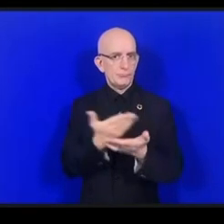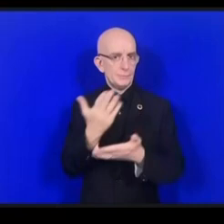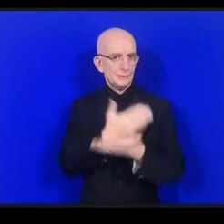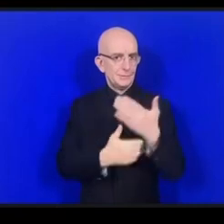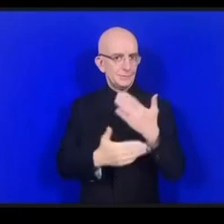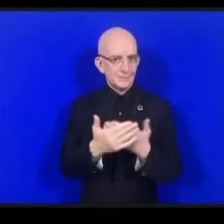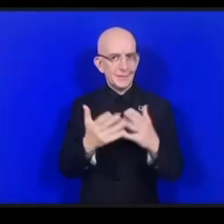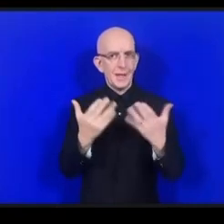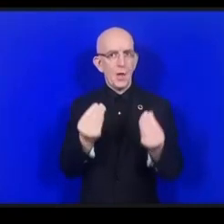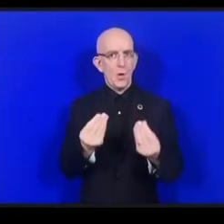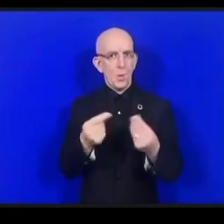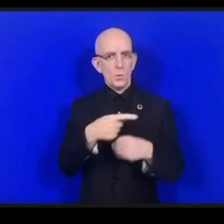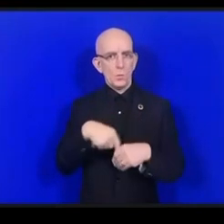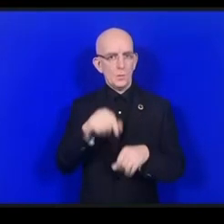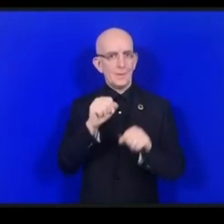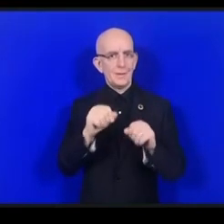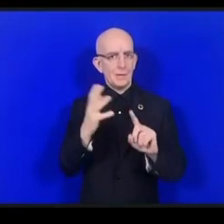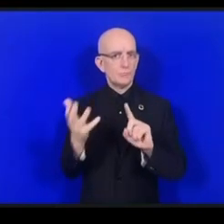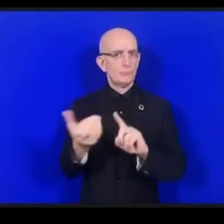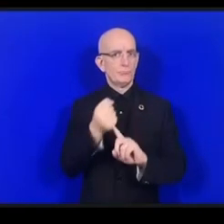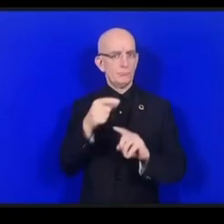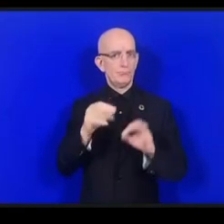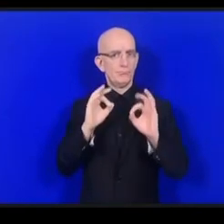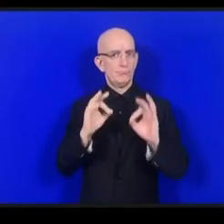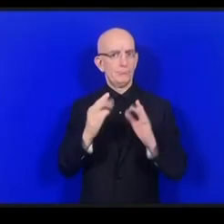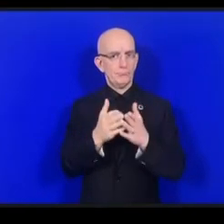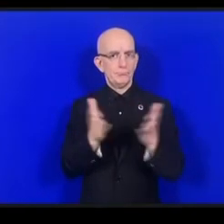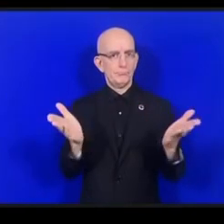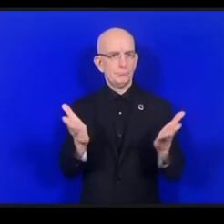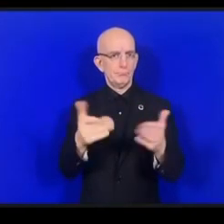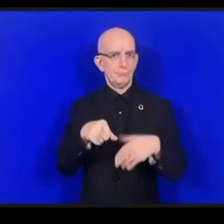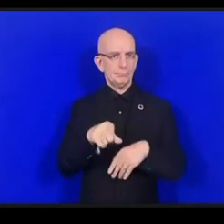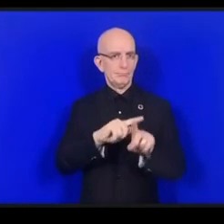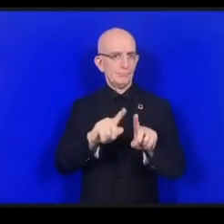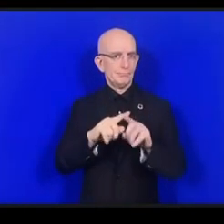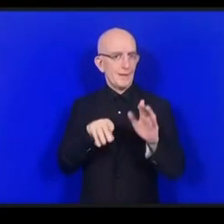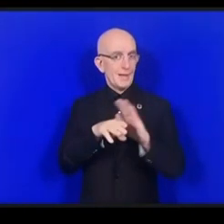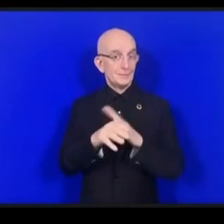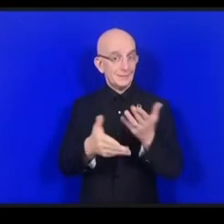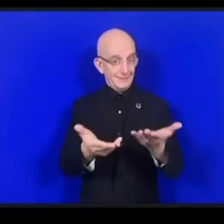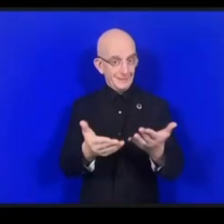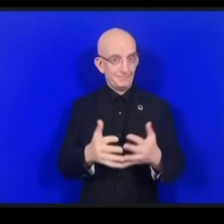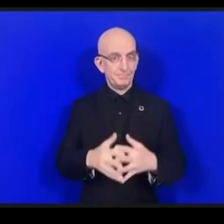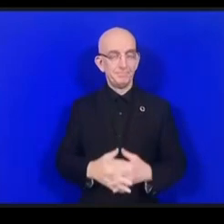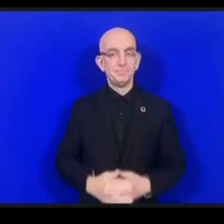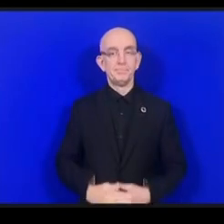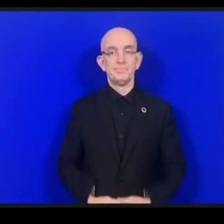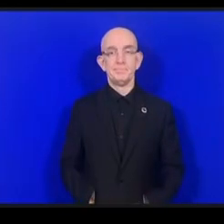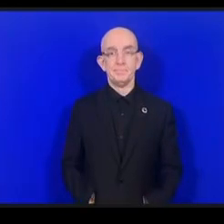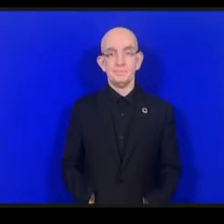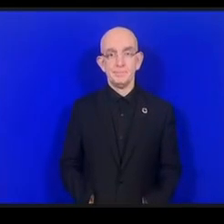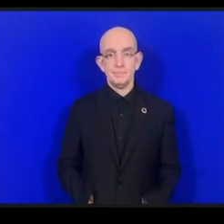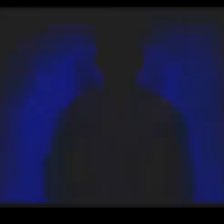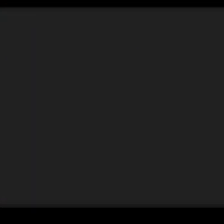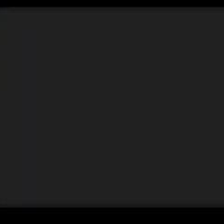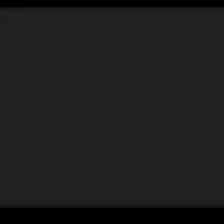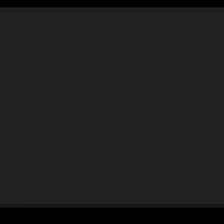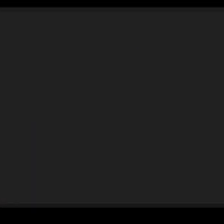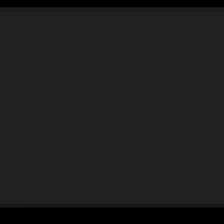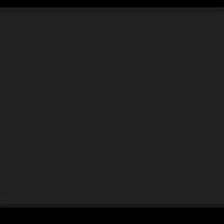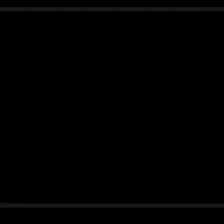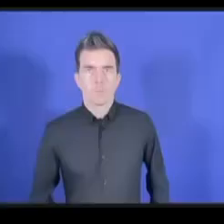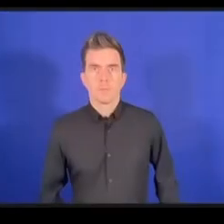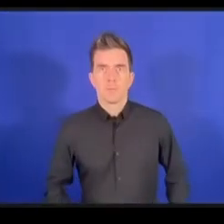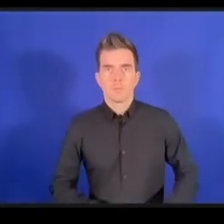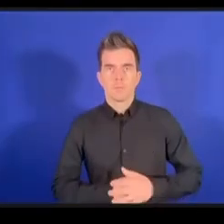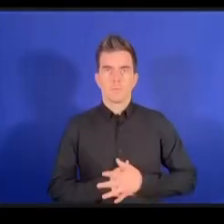نفعله أو كيف يمكننا تحقيق فهم واسع النطاق للوصول خاصة بالنسبة للحل